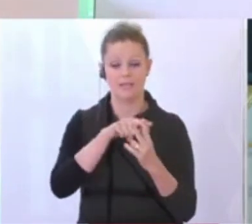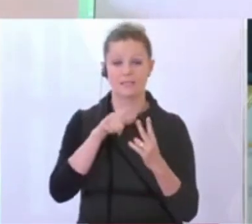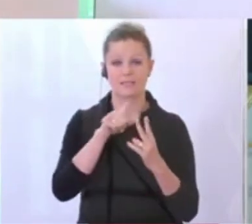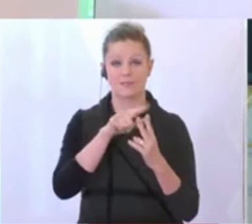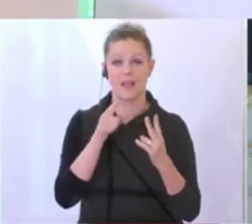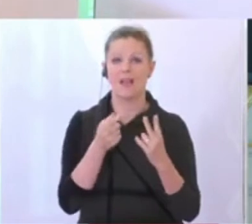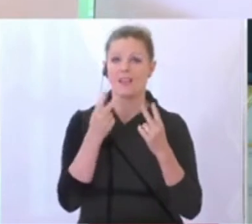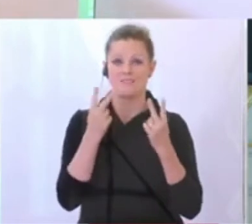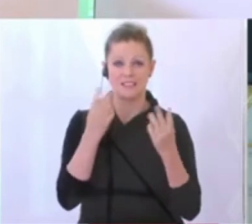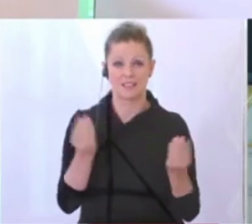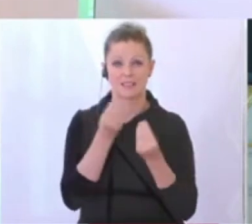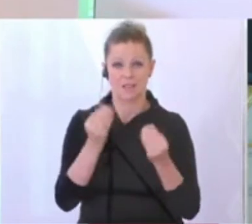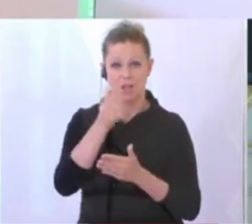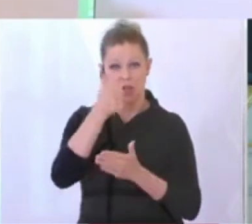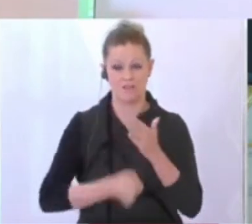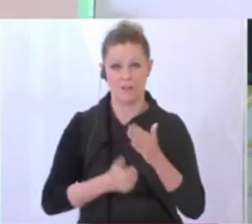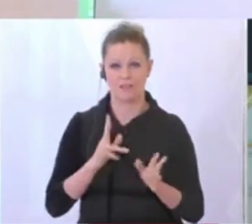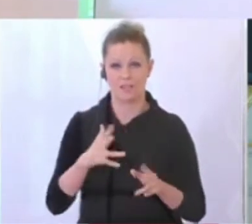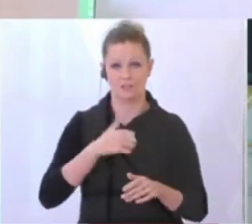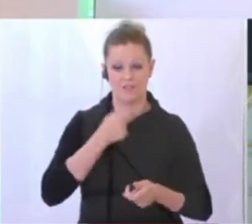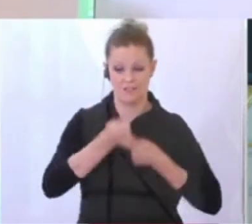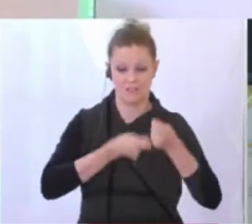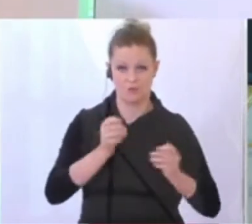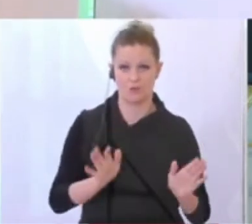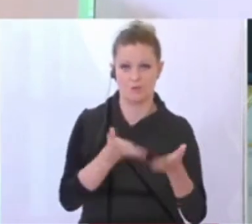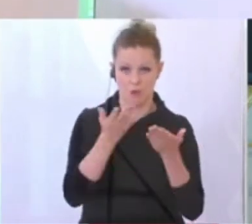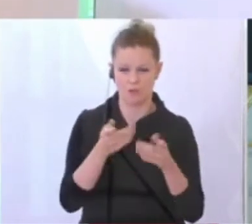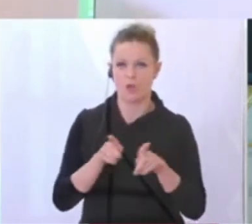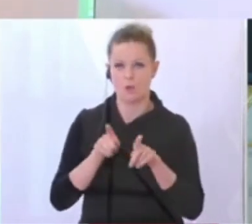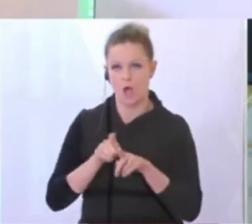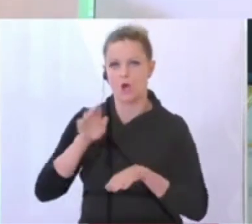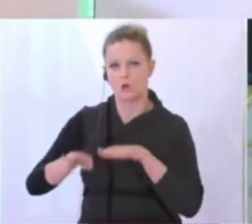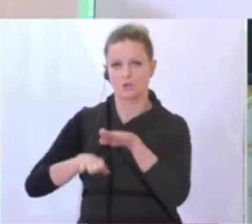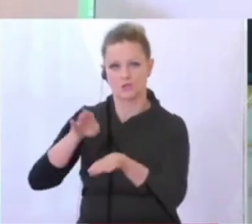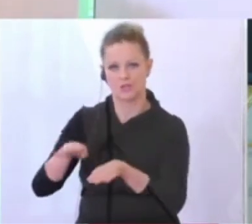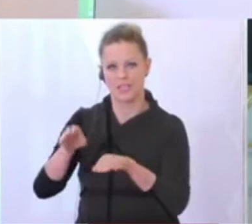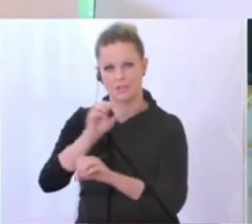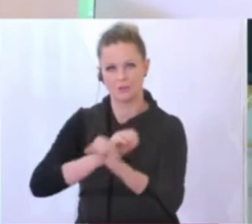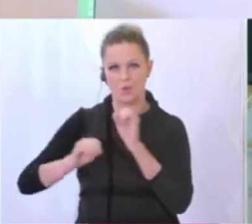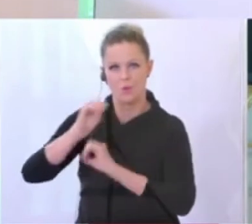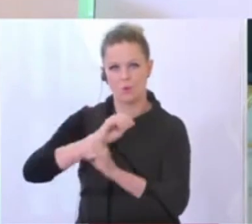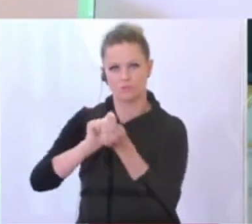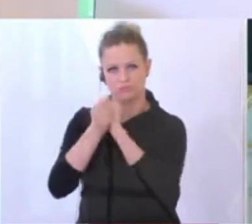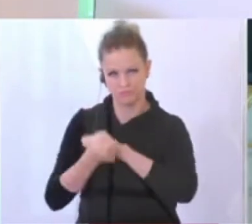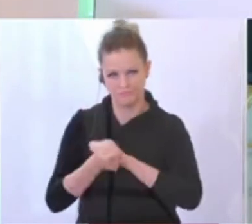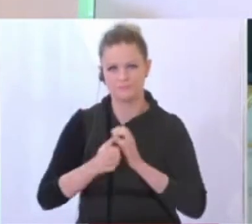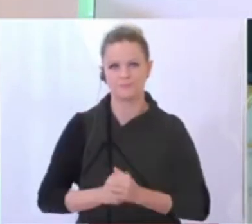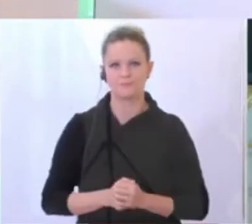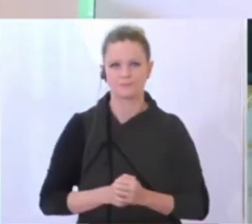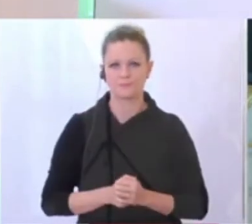Fliegen mit einer Klappe schlägt, Investitionen zu fördern und auch einen Schritt im Bereich der Ökologisierung zu setzen.